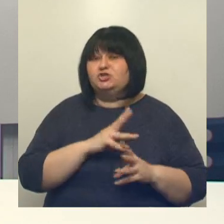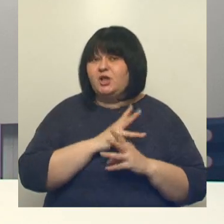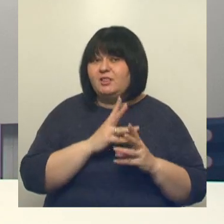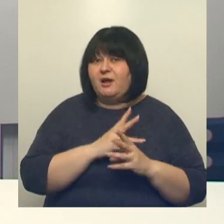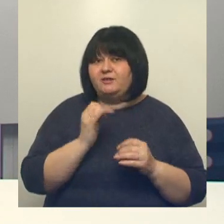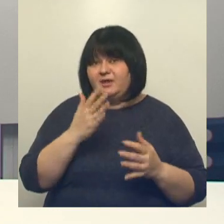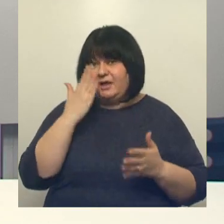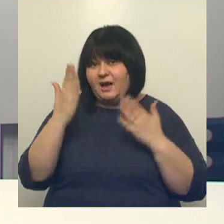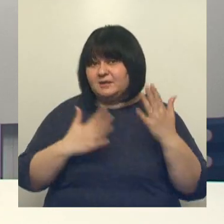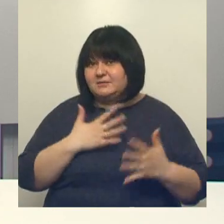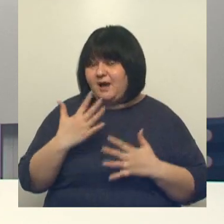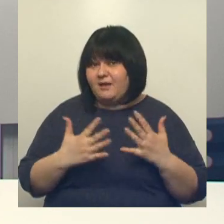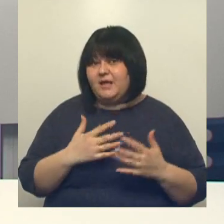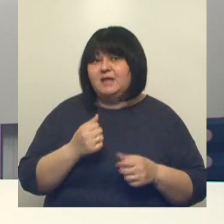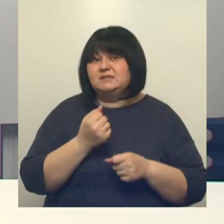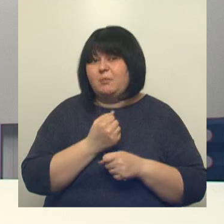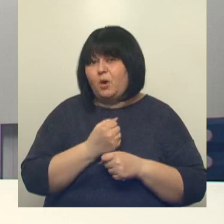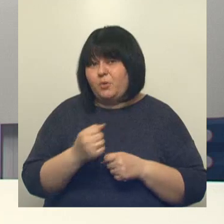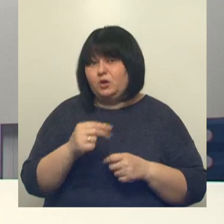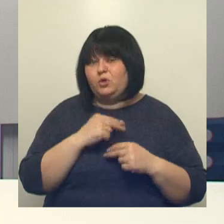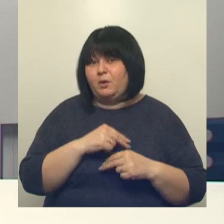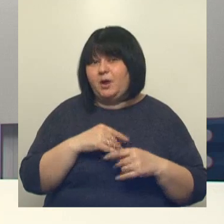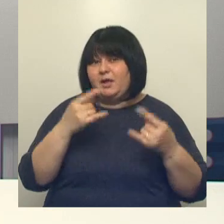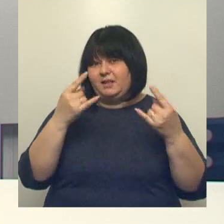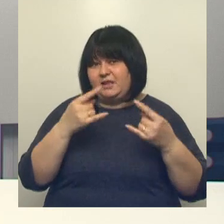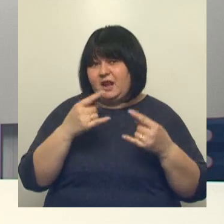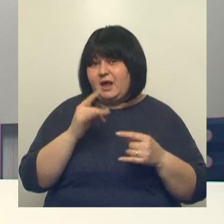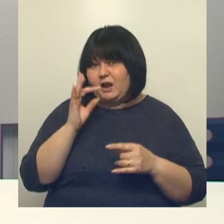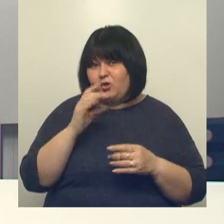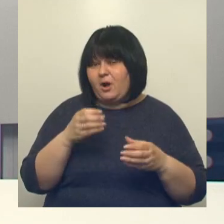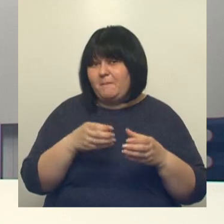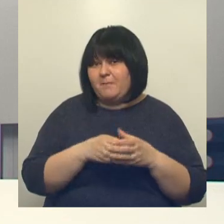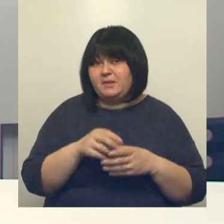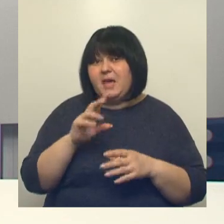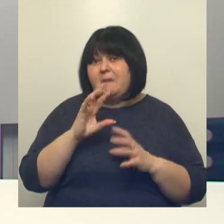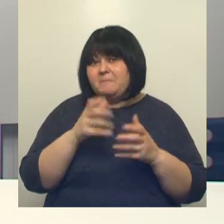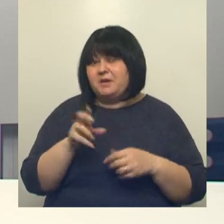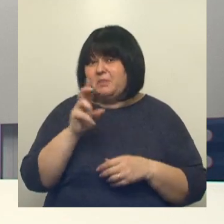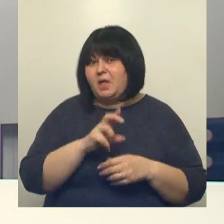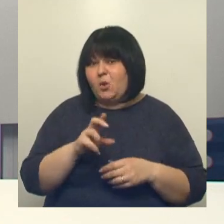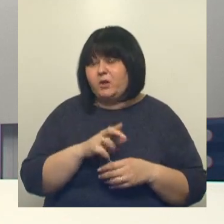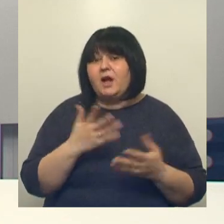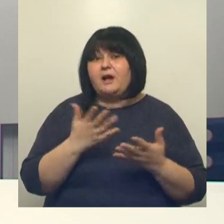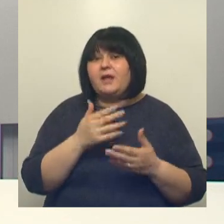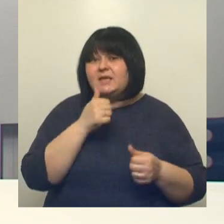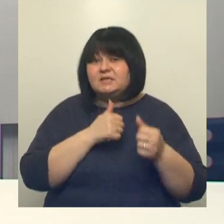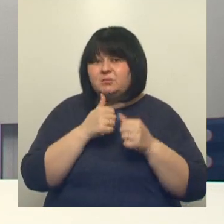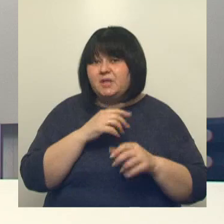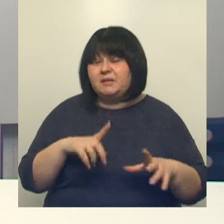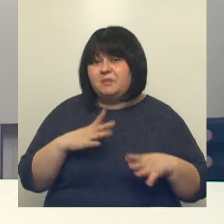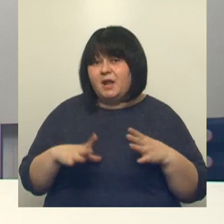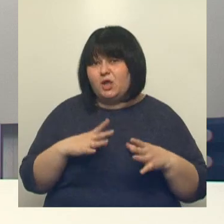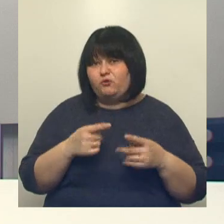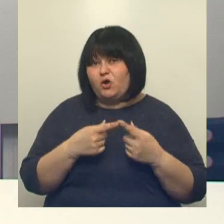и азарт. За победу боролась и сборная телерадиокомпании «Мир Белогорья». Какие испытания приготовили организаторы, расскажет